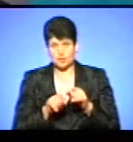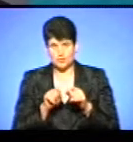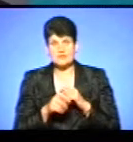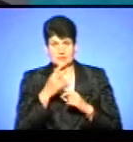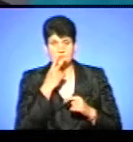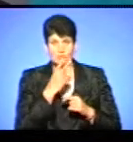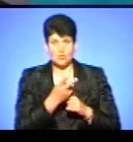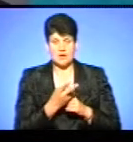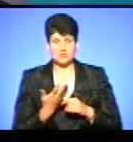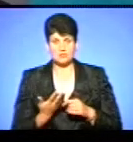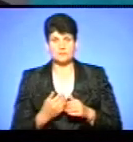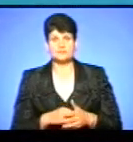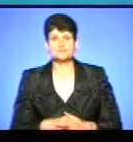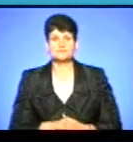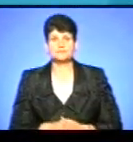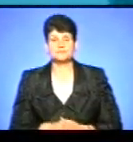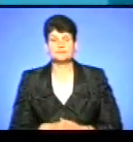зараз побачимо в синхроні.